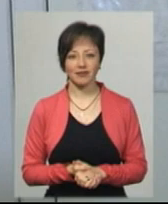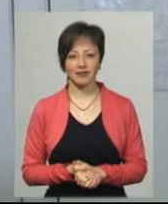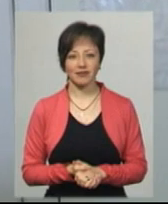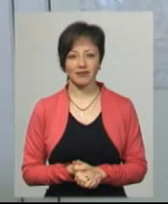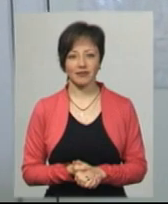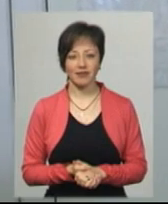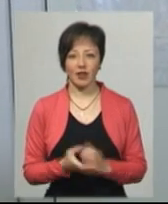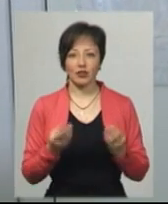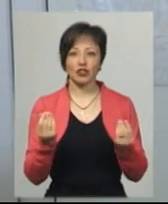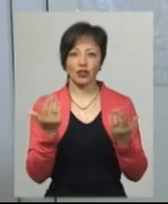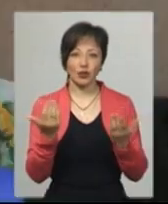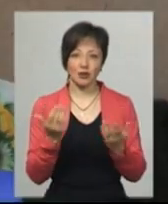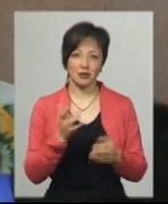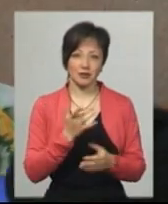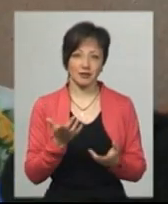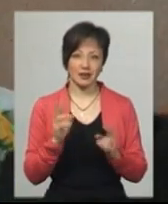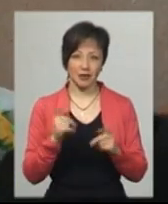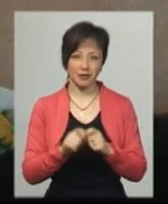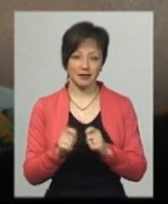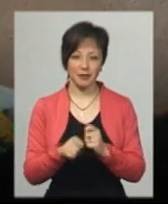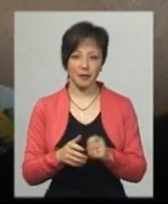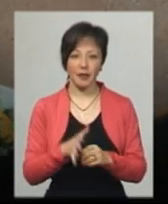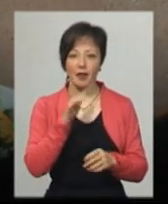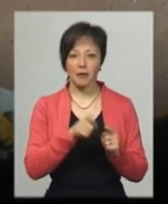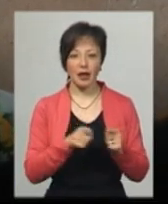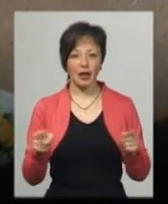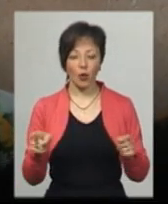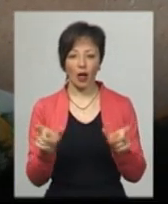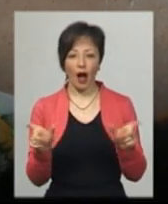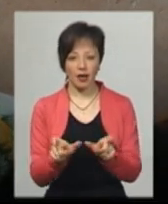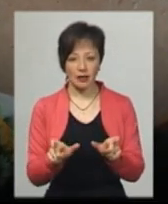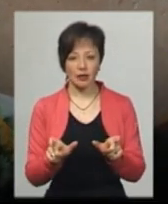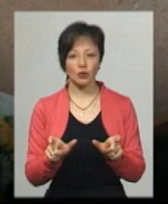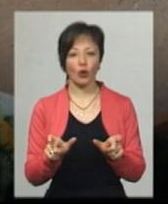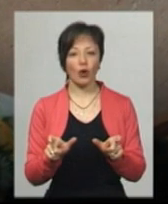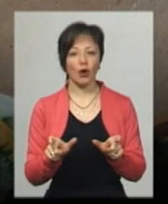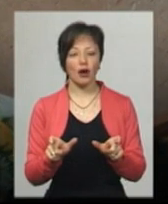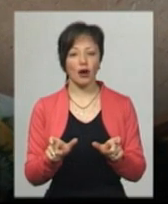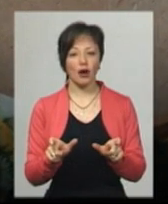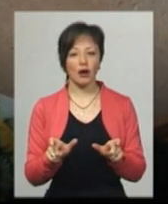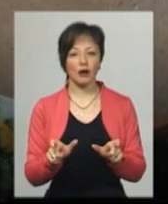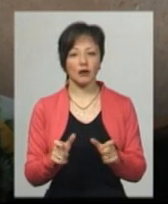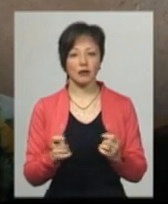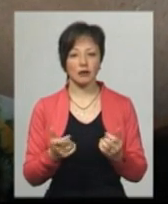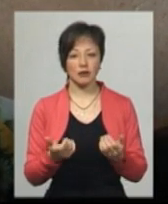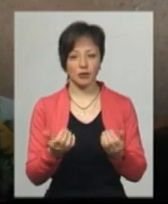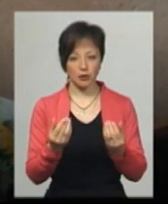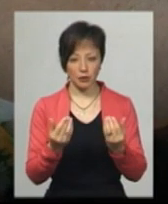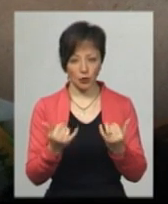які вони, не знаю, приватно привізника. На період карантину нам забезпечили